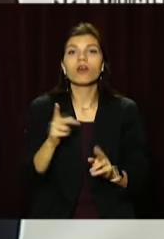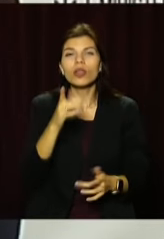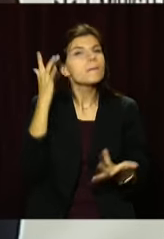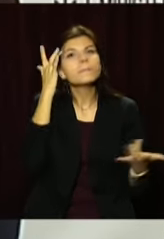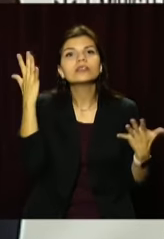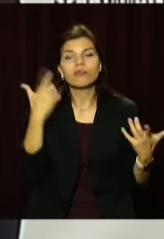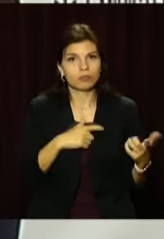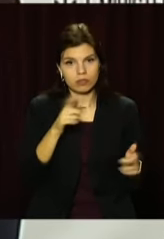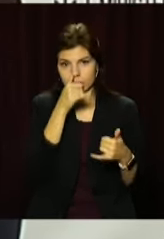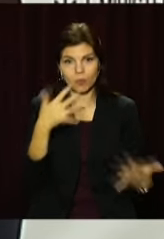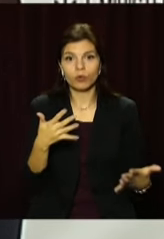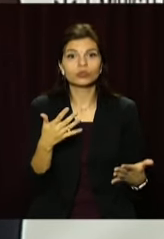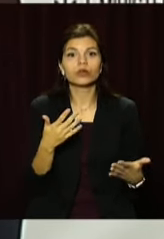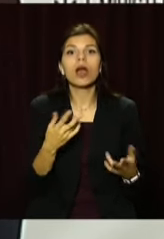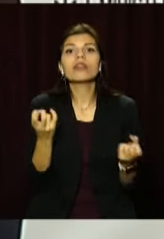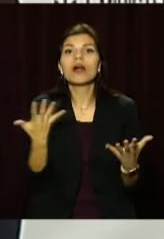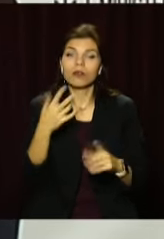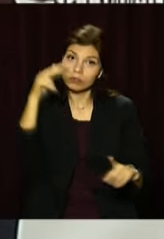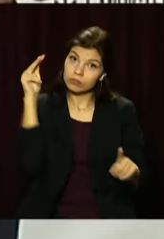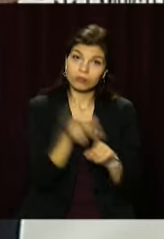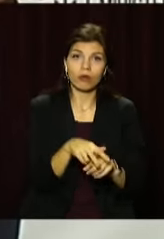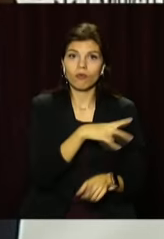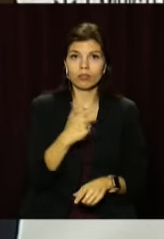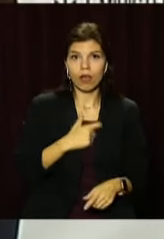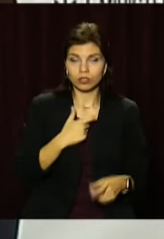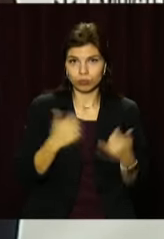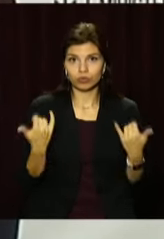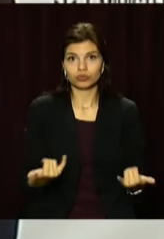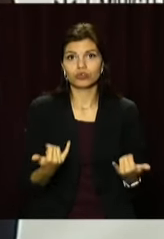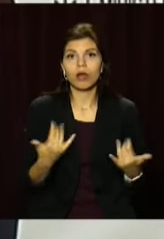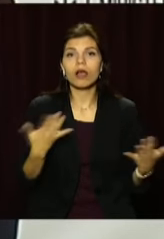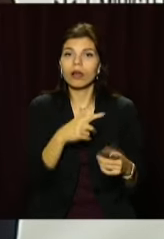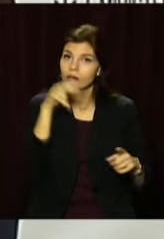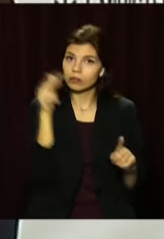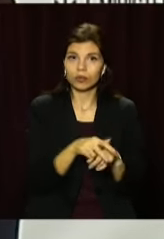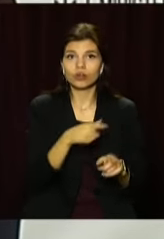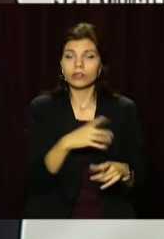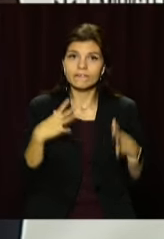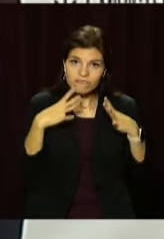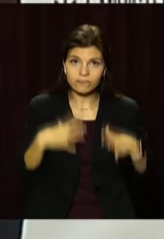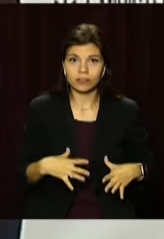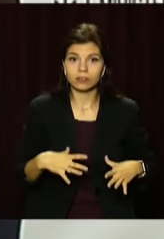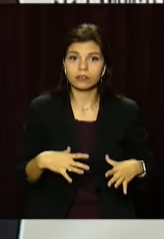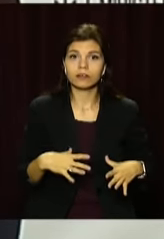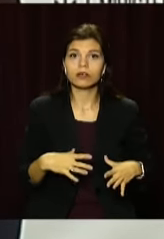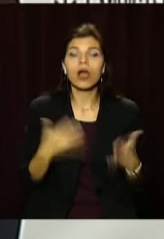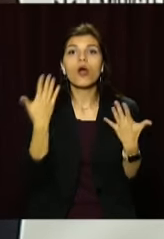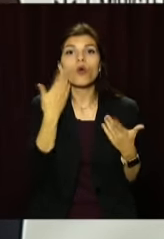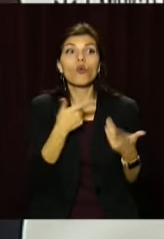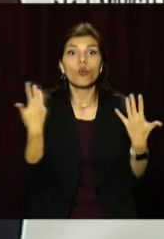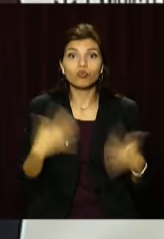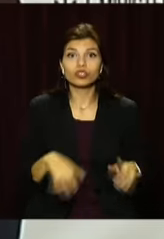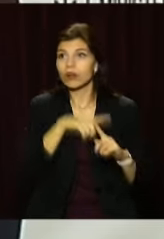уявити не можете, яке навантаження вони на себе зараз витримують, коли вони вже